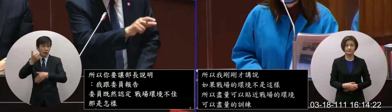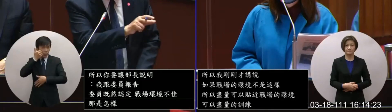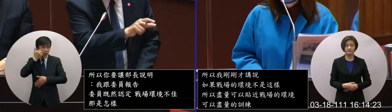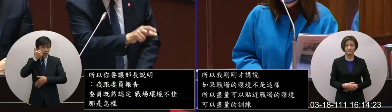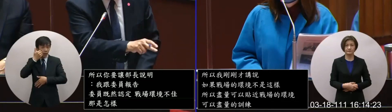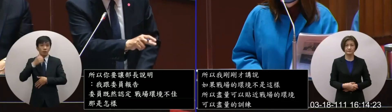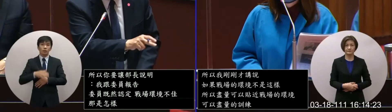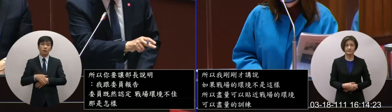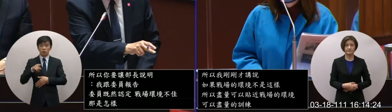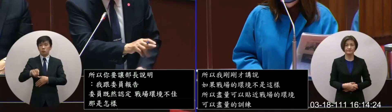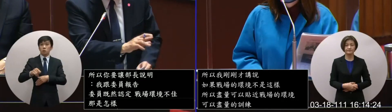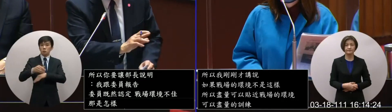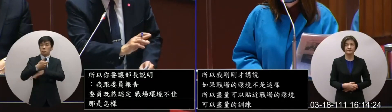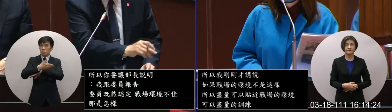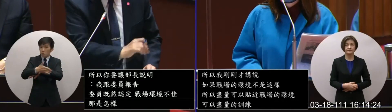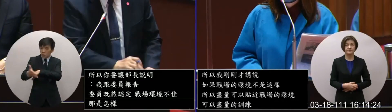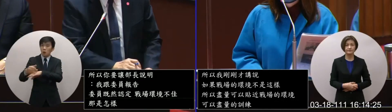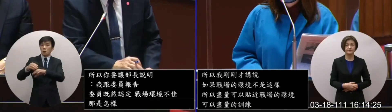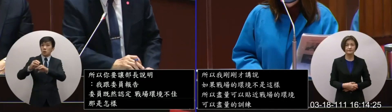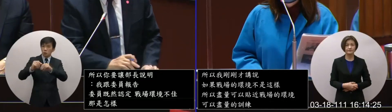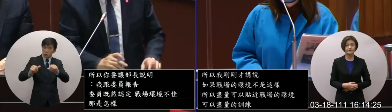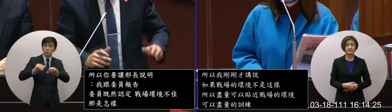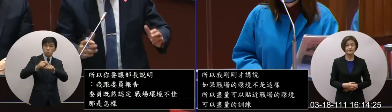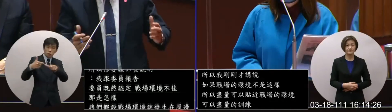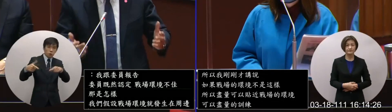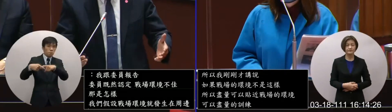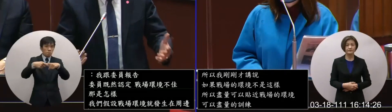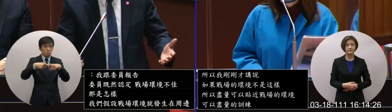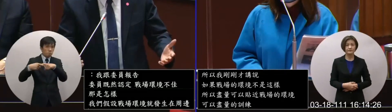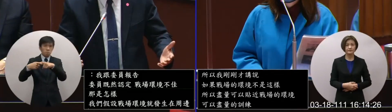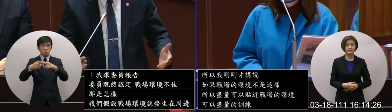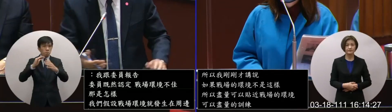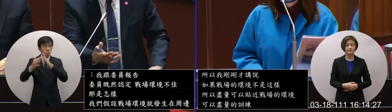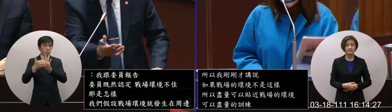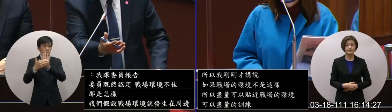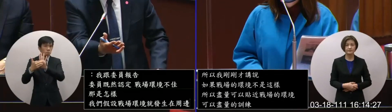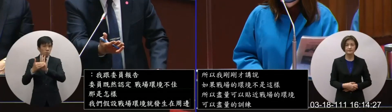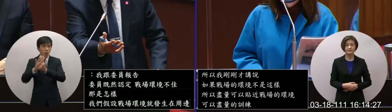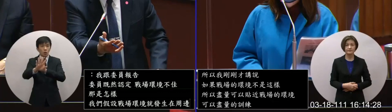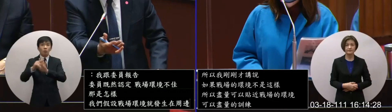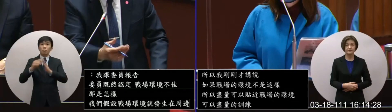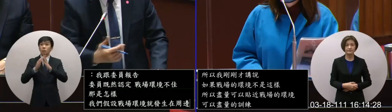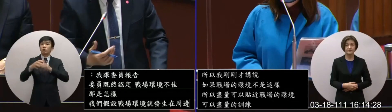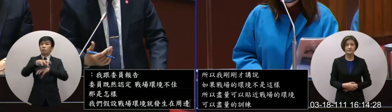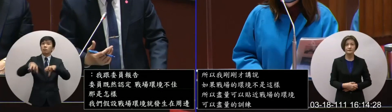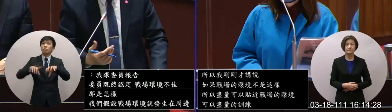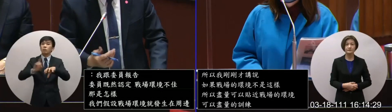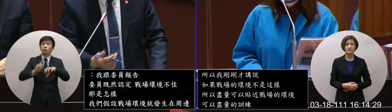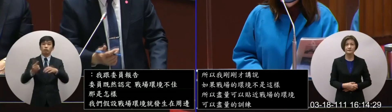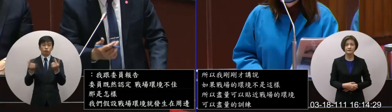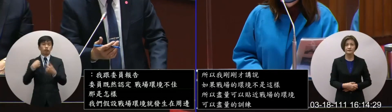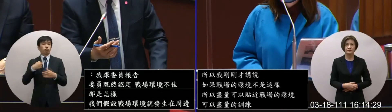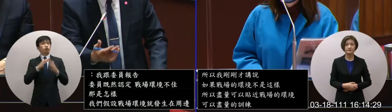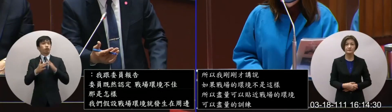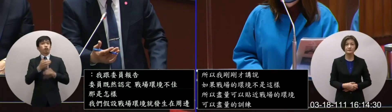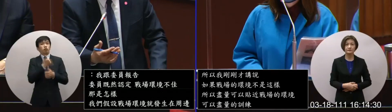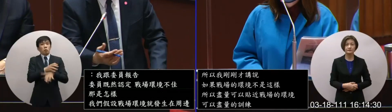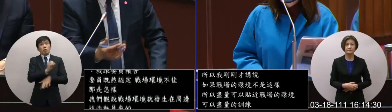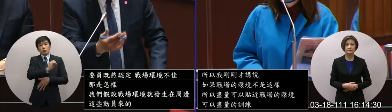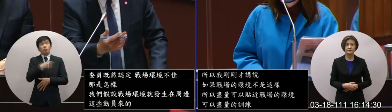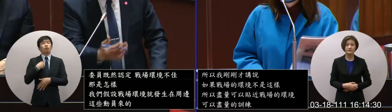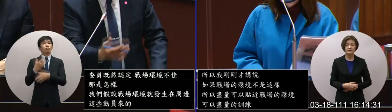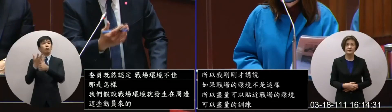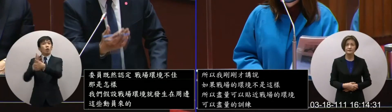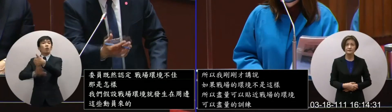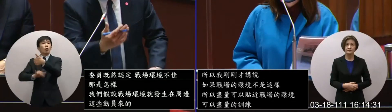跟保箱保家保产连在一道的那作战会有什么环境我刚刚讲的好我没打过杖但我还问委